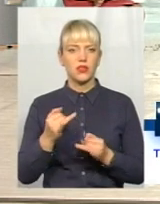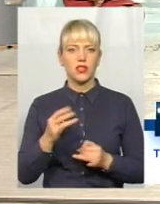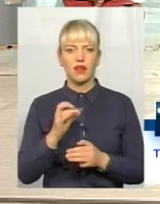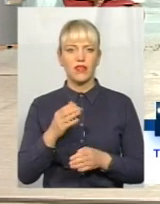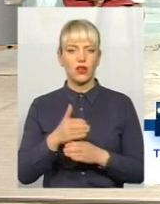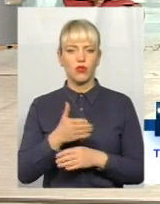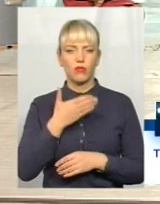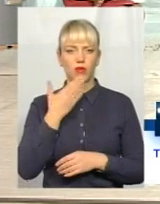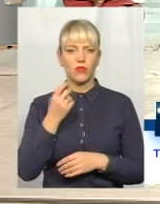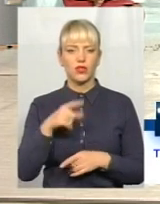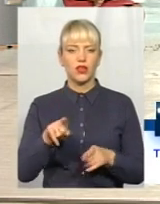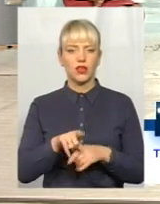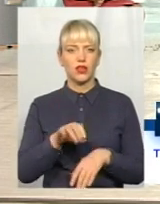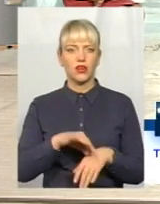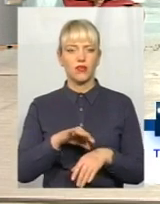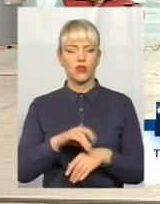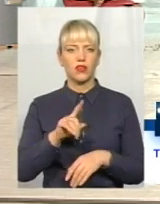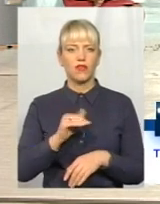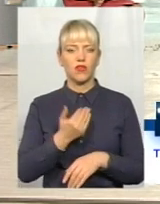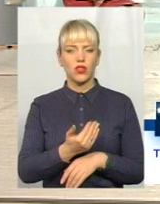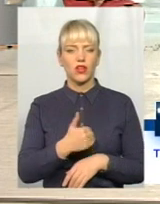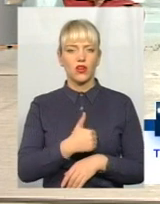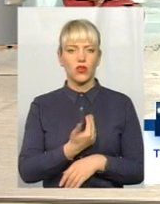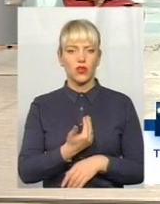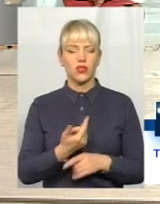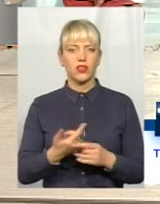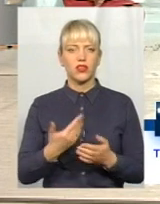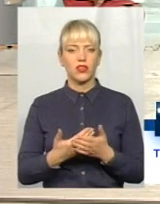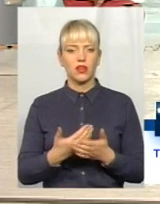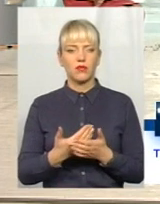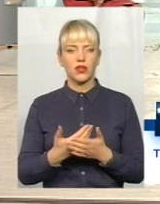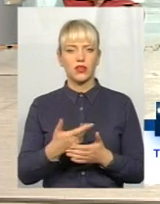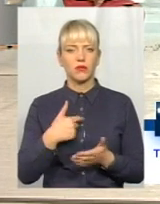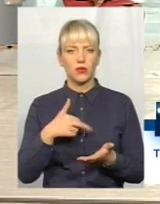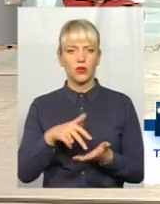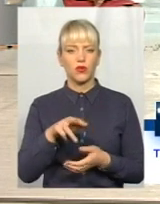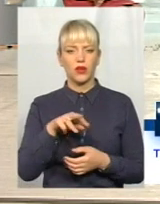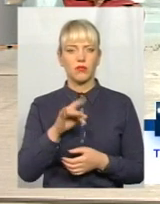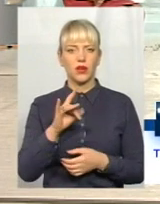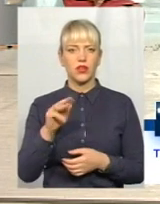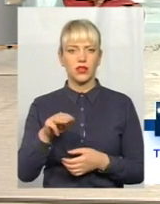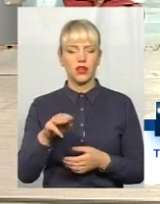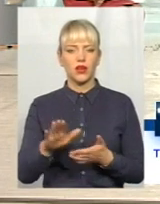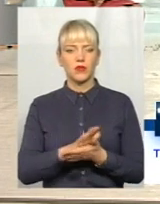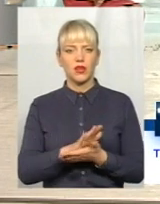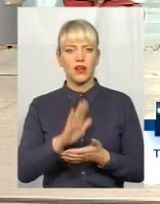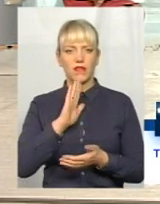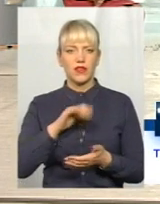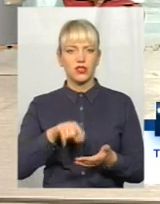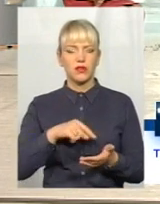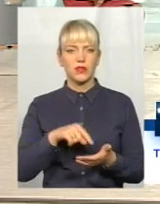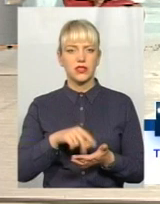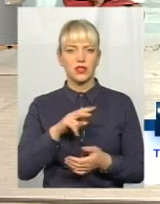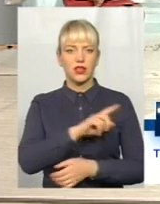таким творим вони хочуть бісти. Вони от сьогодні не проходили МРТ. Безплатно, наші вирокні лікарні.